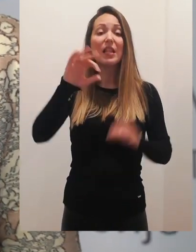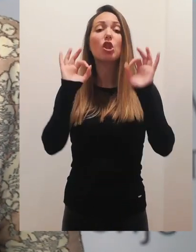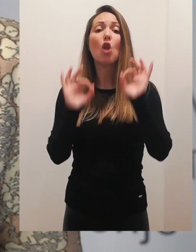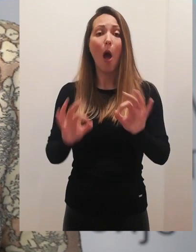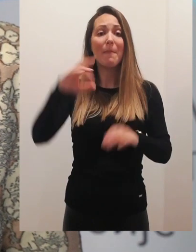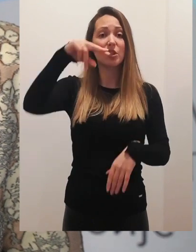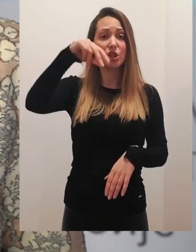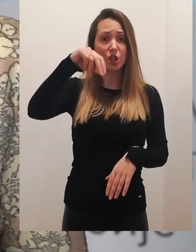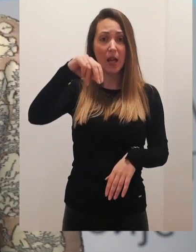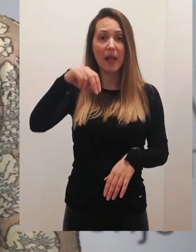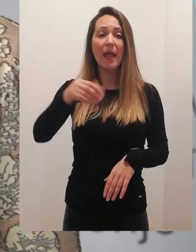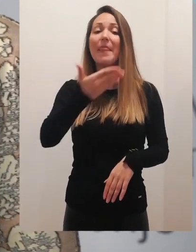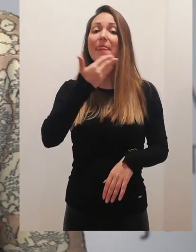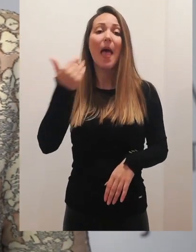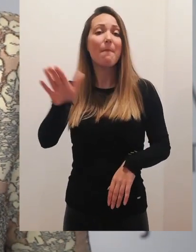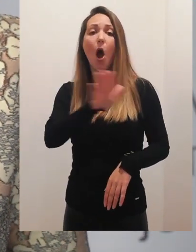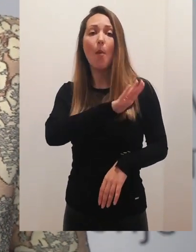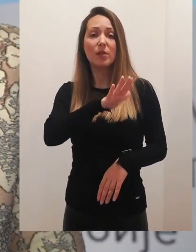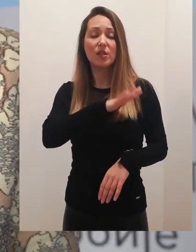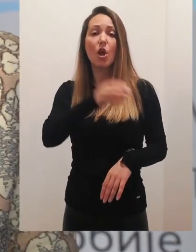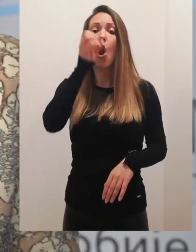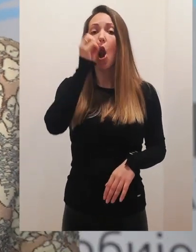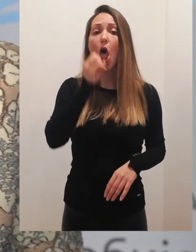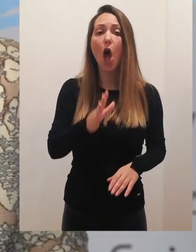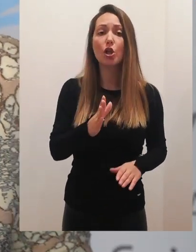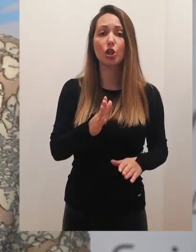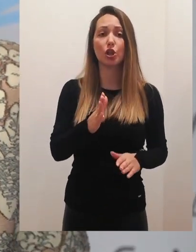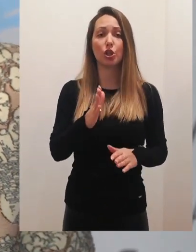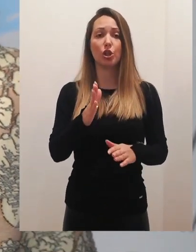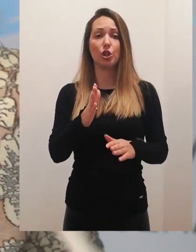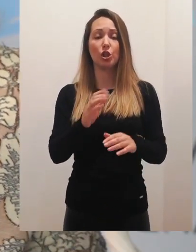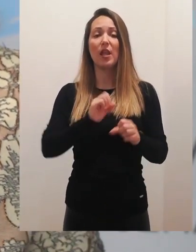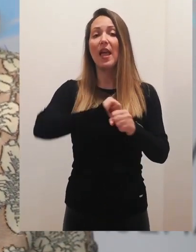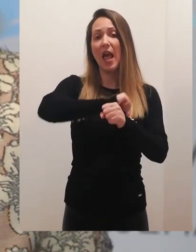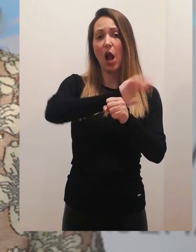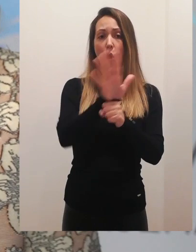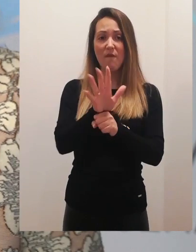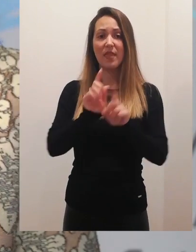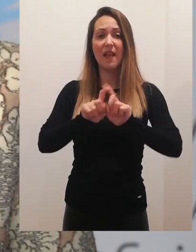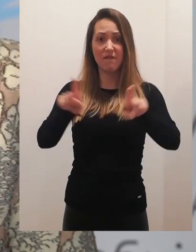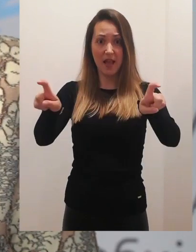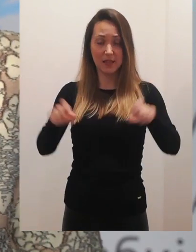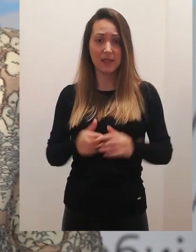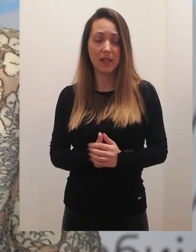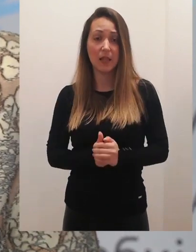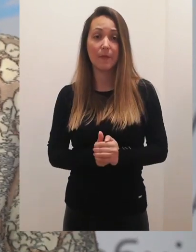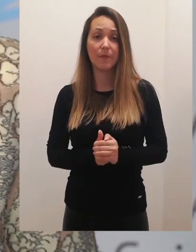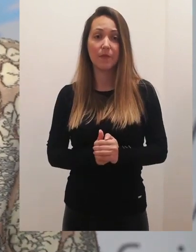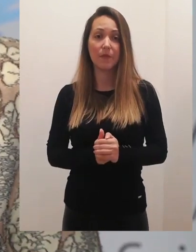regulisani dijabetiz, ne nosi rizik od lošeg toka same COVID infekcije.